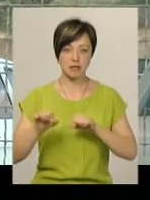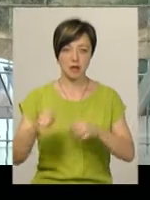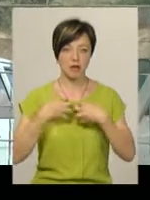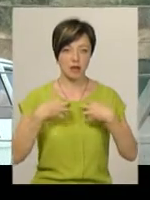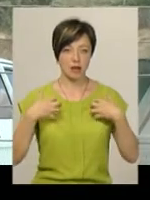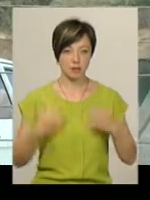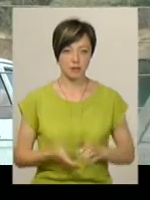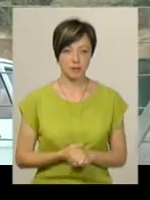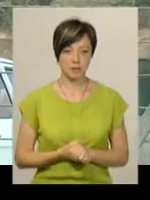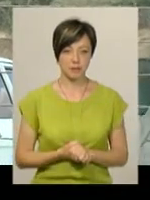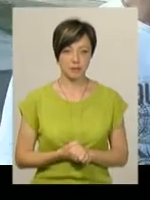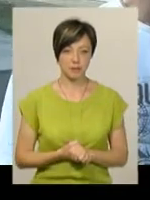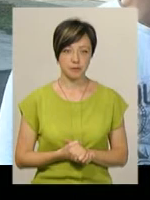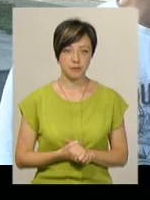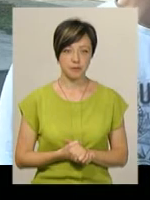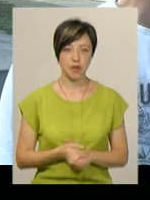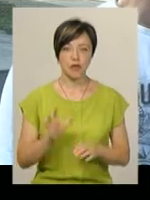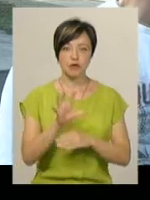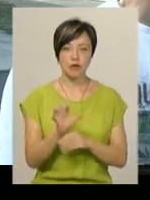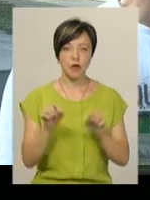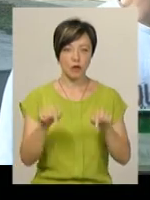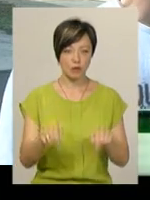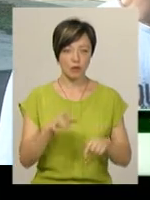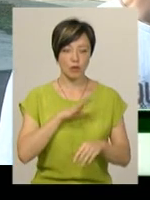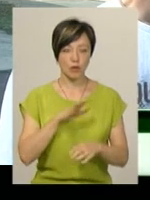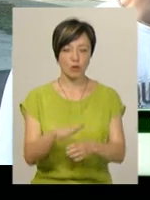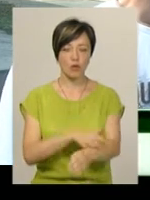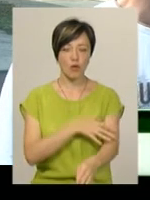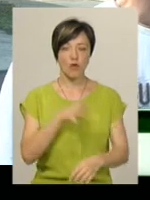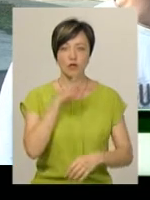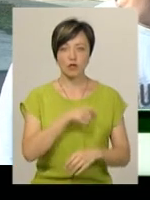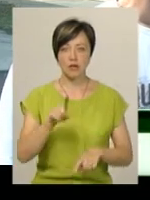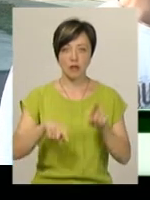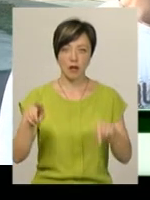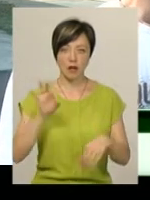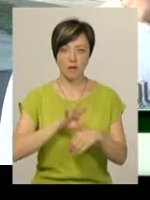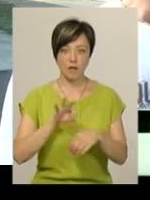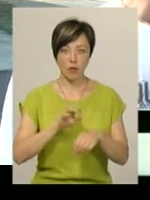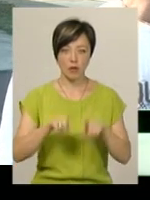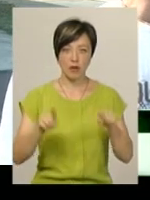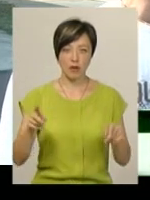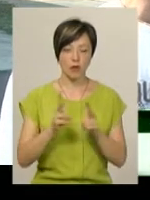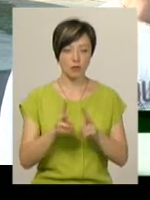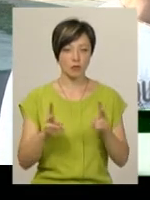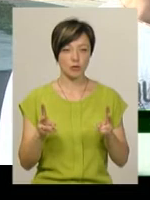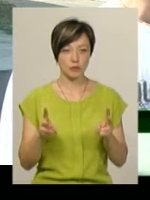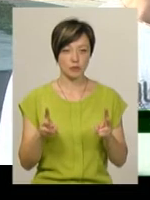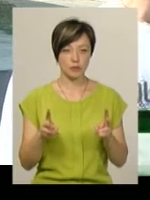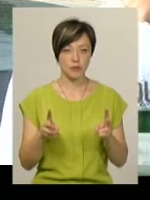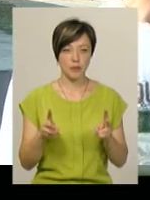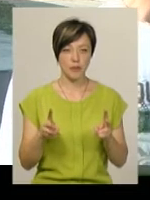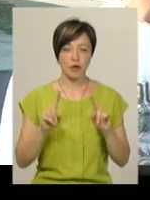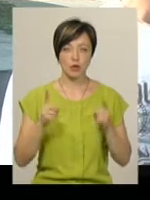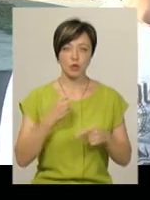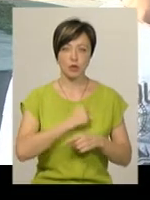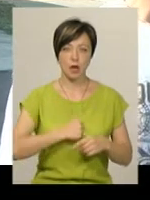тварин Олександр Голубродський. Собаки, які тут знаходилися дуже довгий час, деякі хворі і деякі ті, що дуже